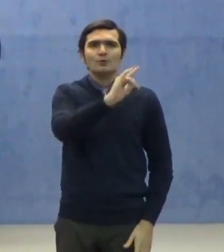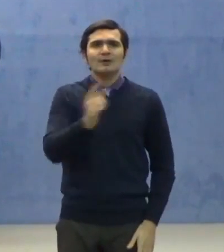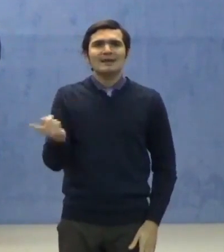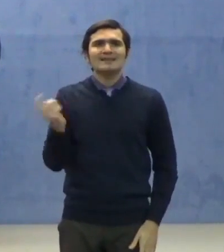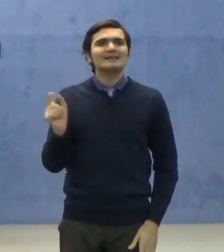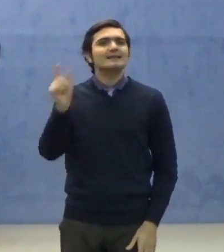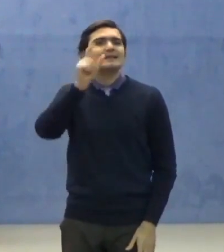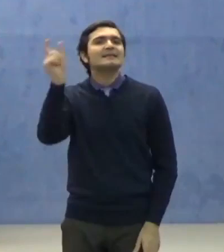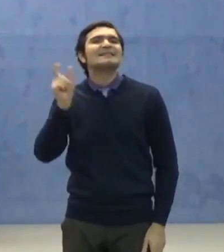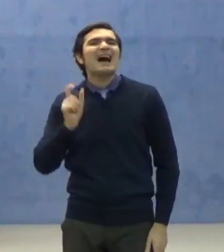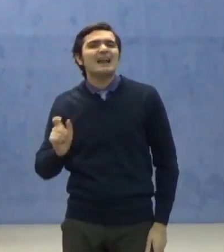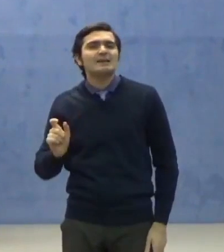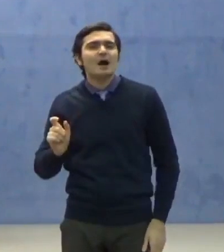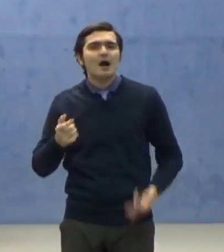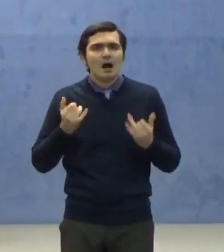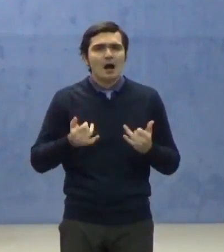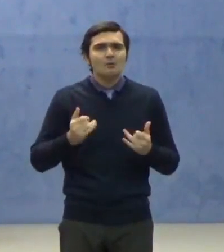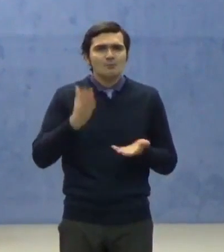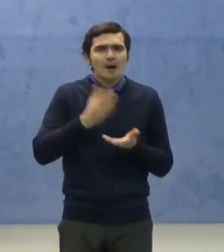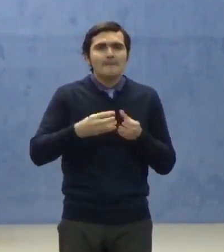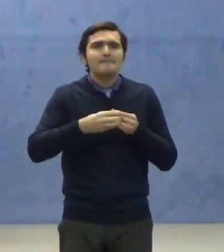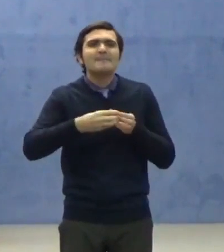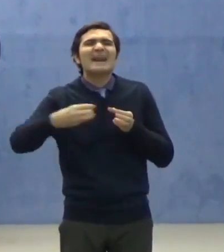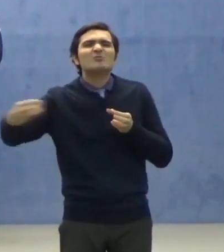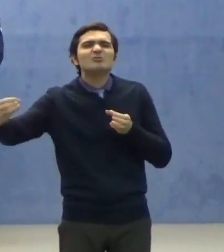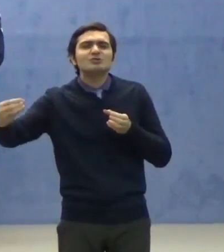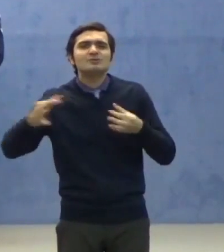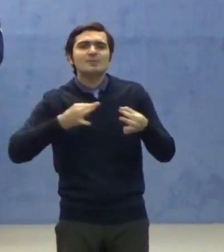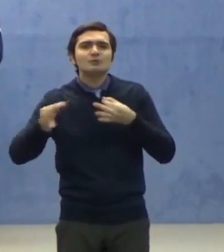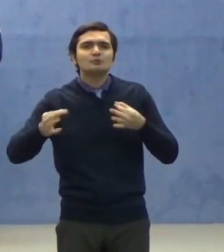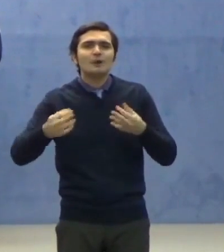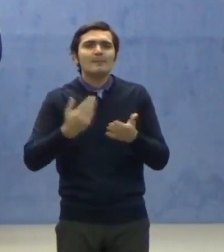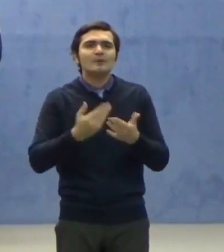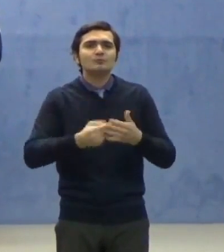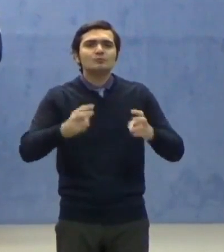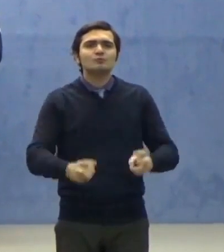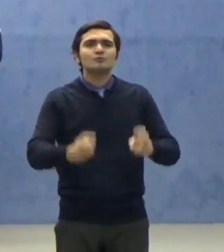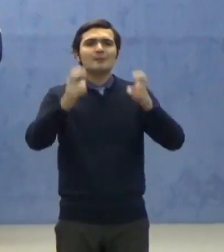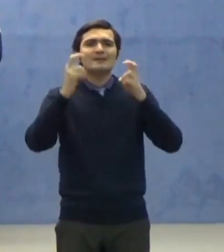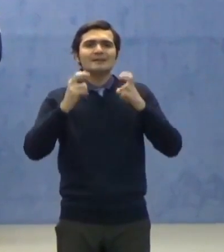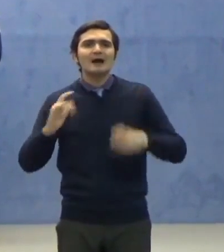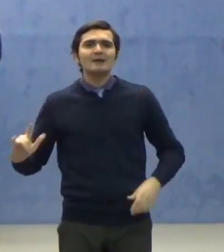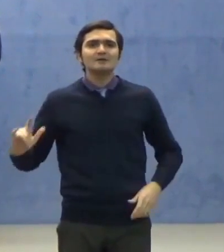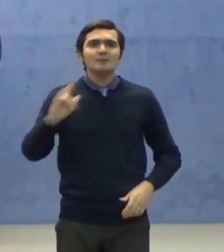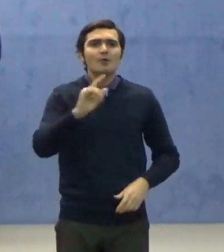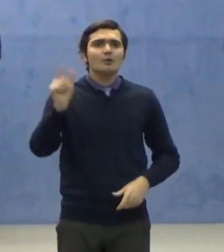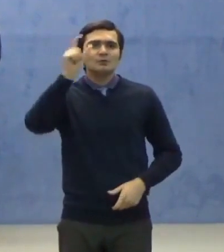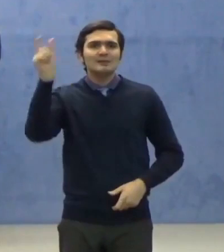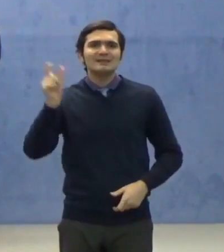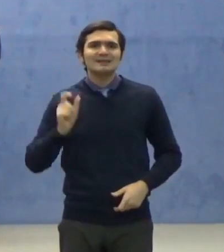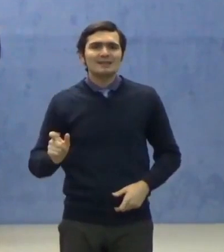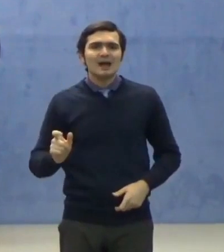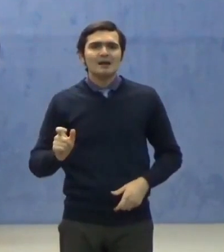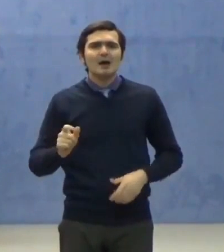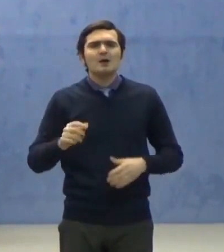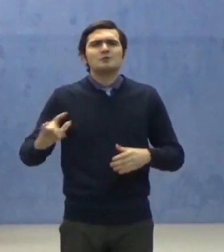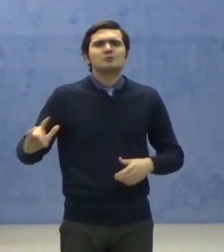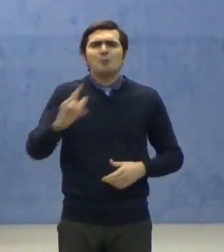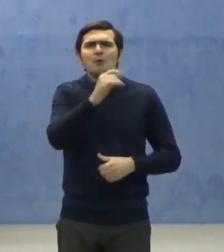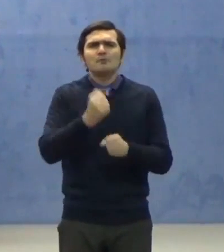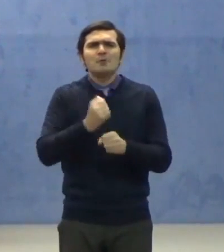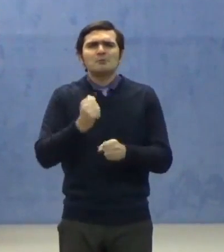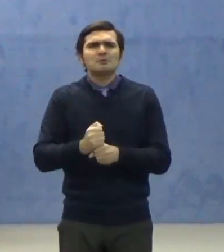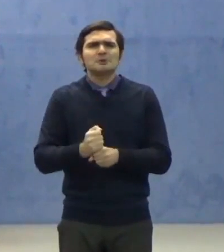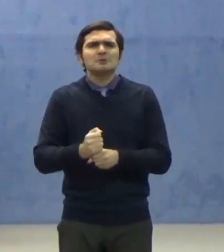am prelungit măsura suspendării acestora, zboruri efectuate de operatori